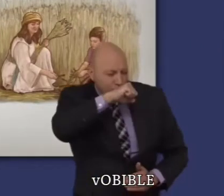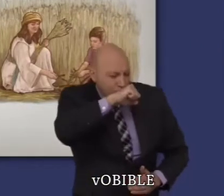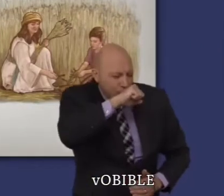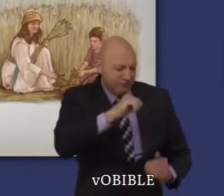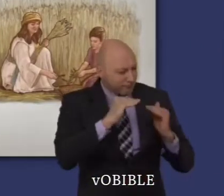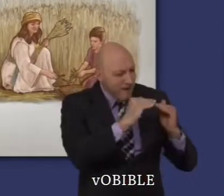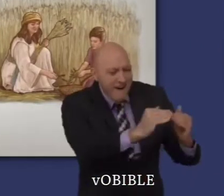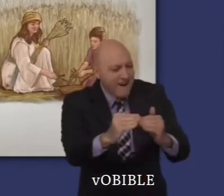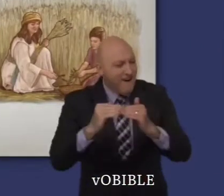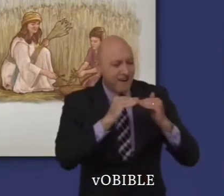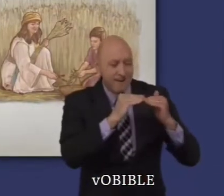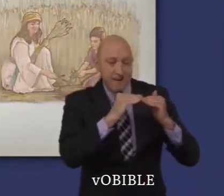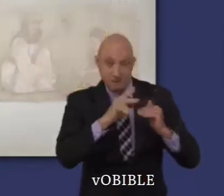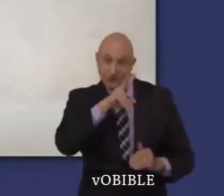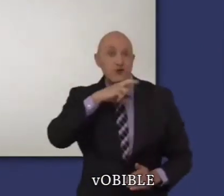les aimer aussi.